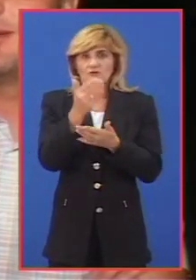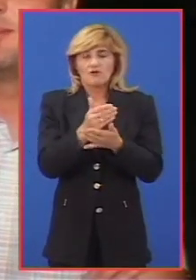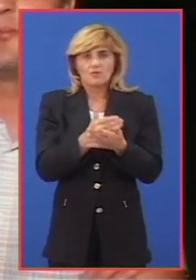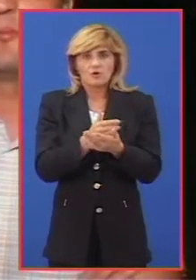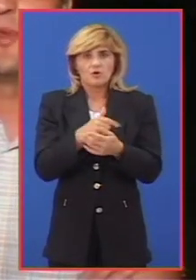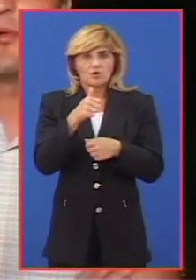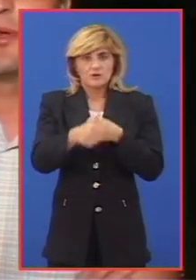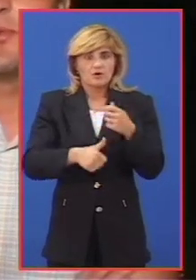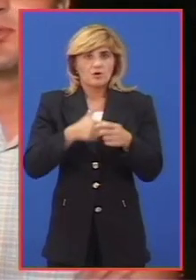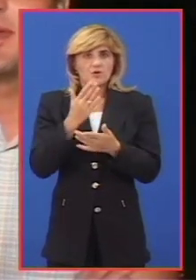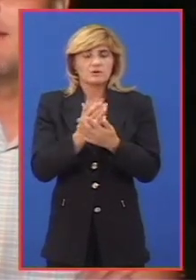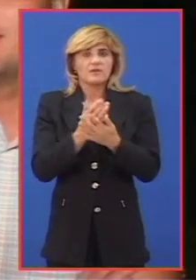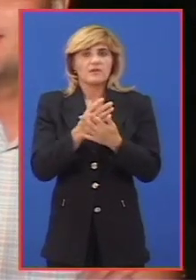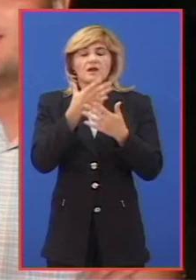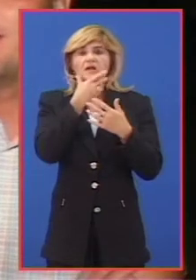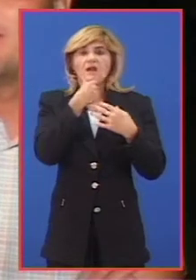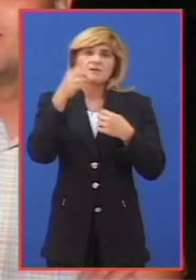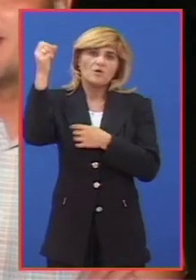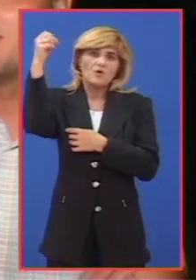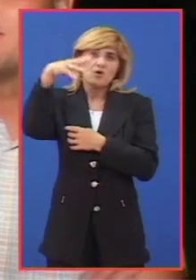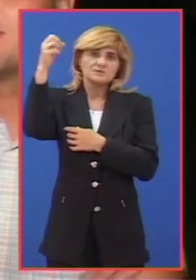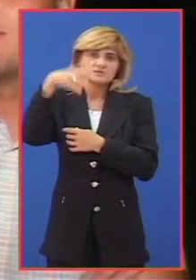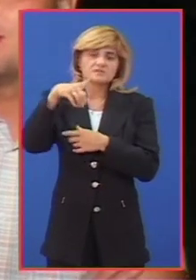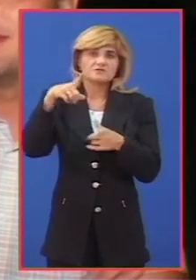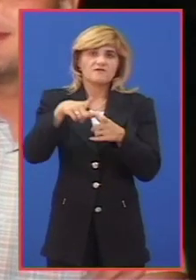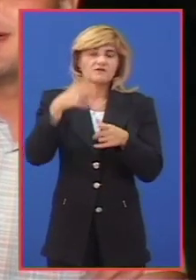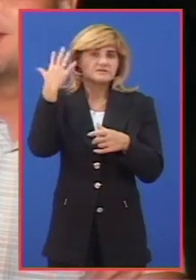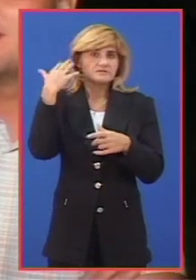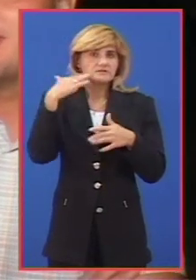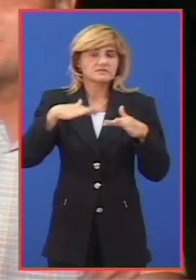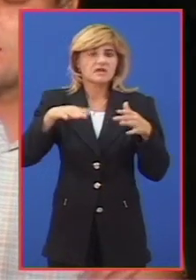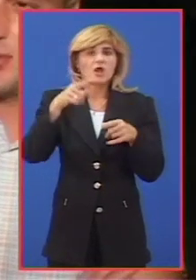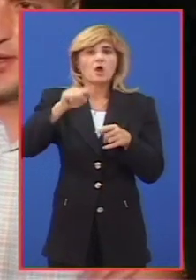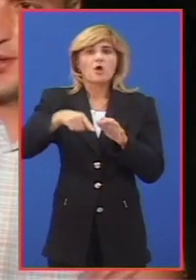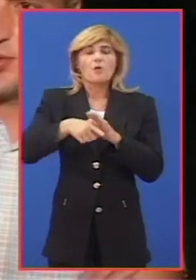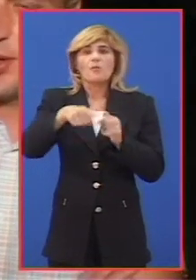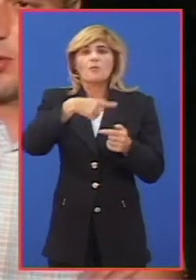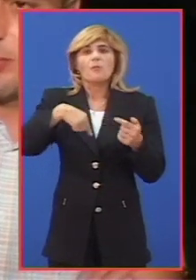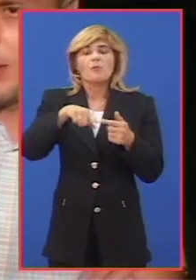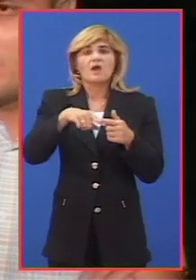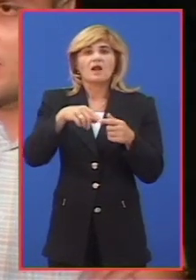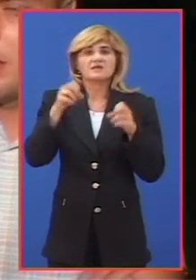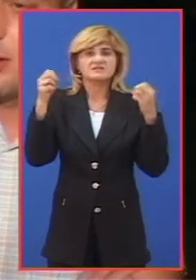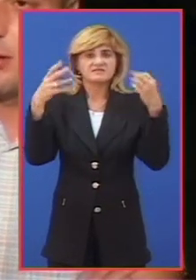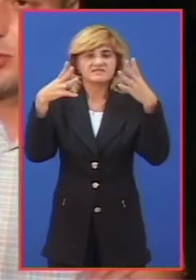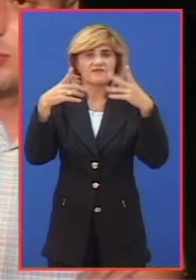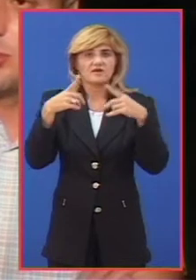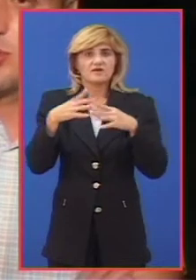dekorativno osvjetljavanje Bunarića, odnosno vodica zajedničkog svetilišta, obe